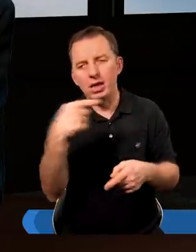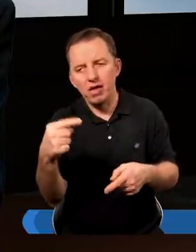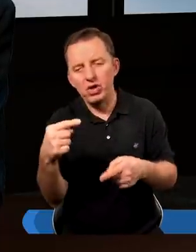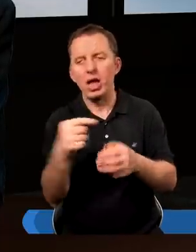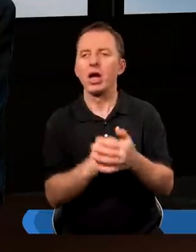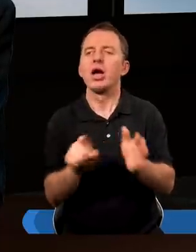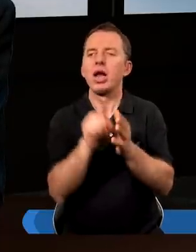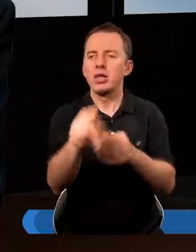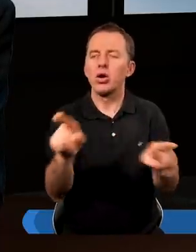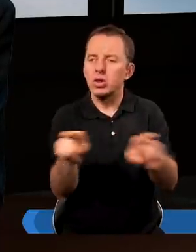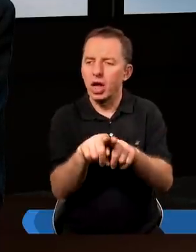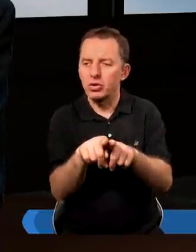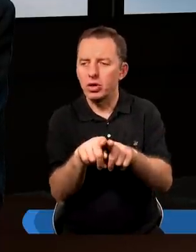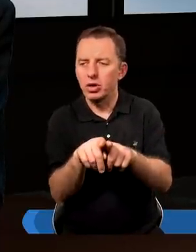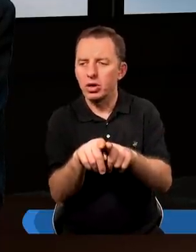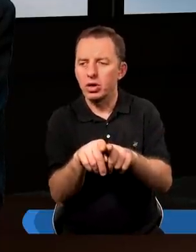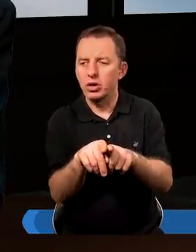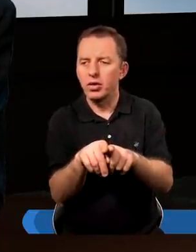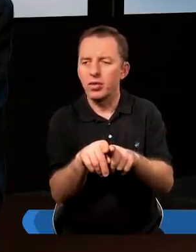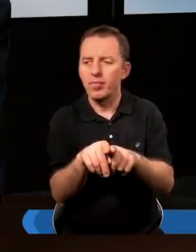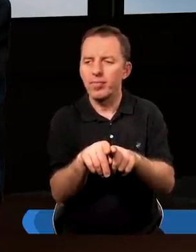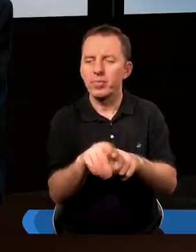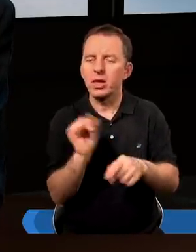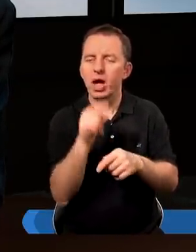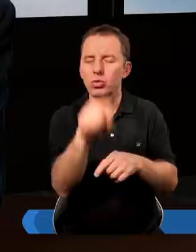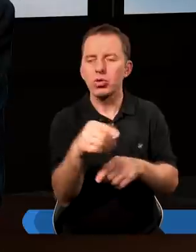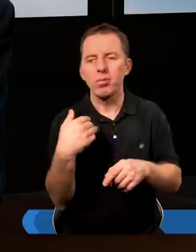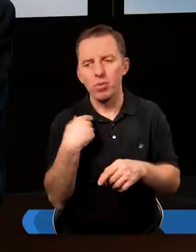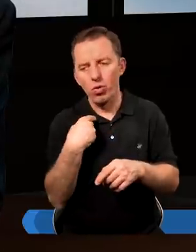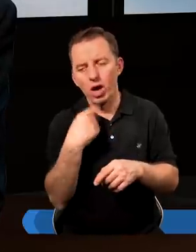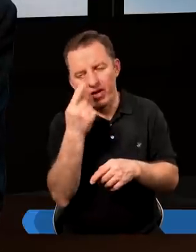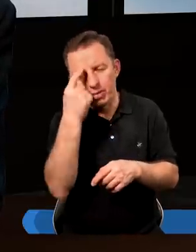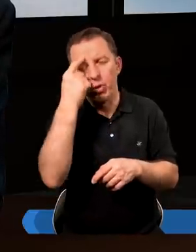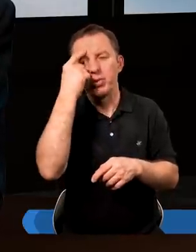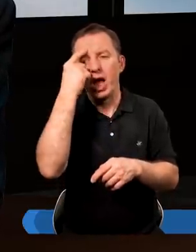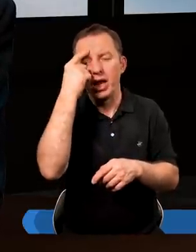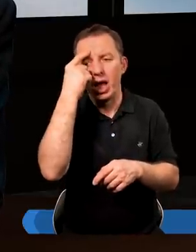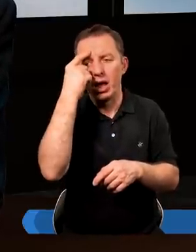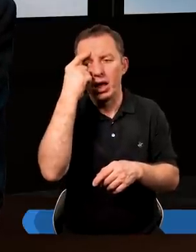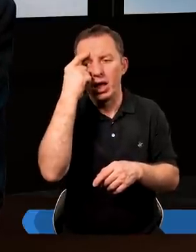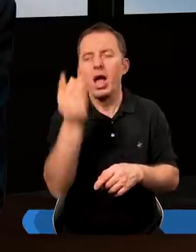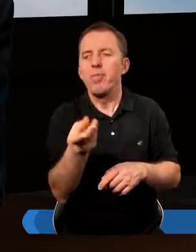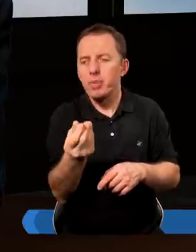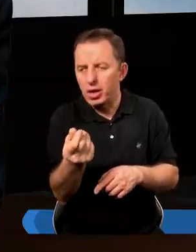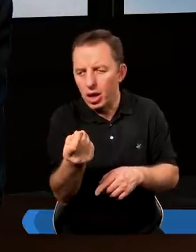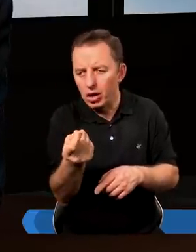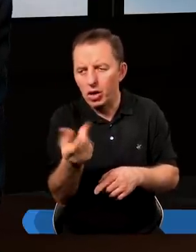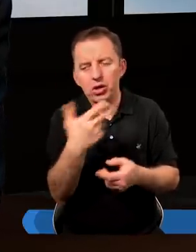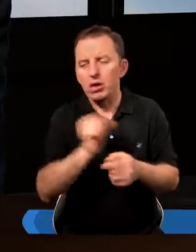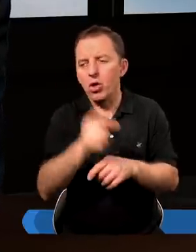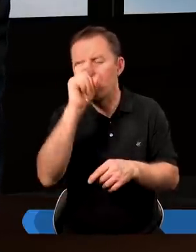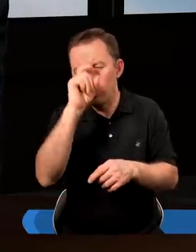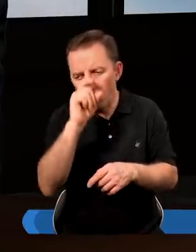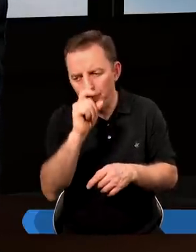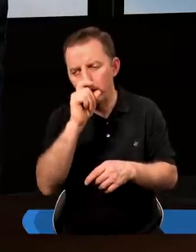i dlatego też jak tutaj było już wspomniane pieniądze nie są